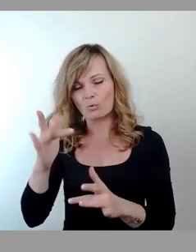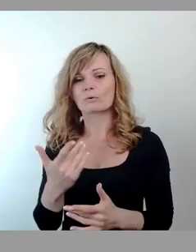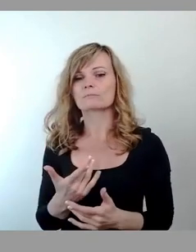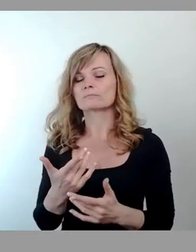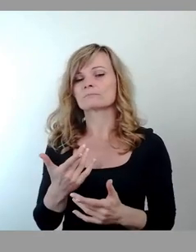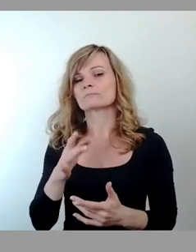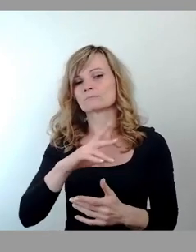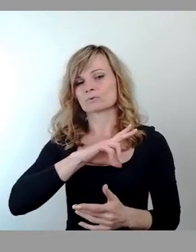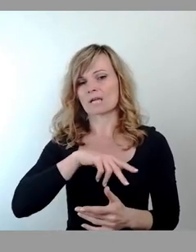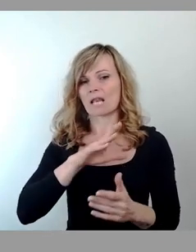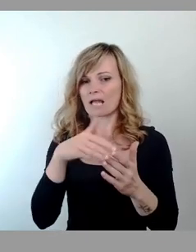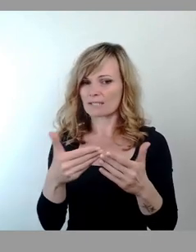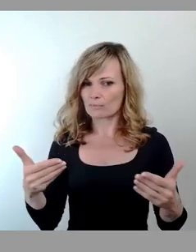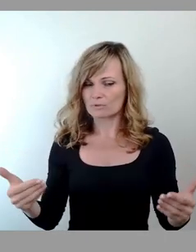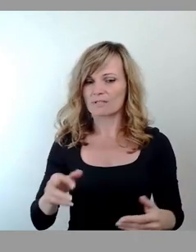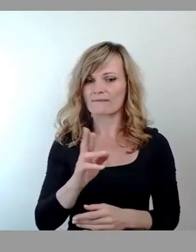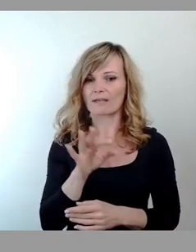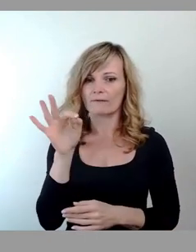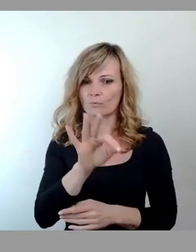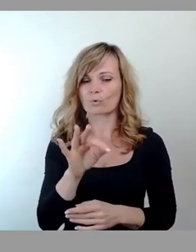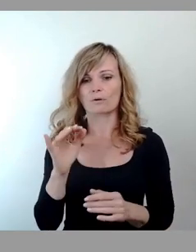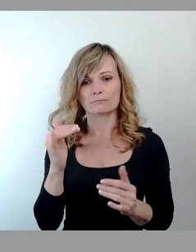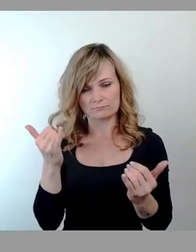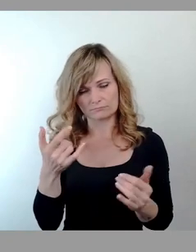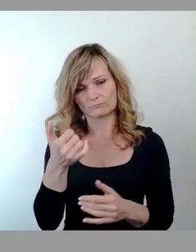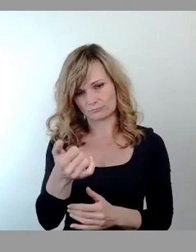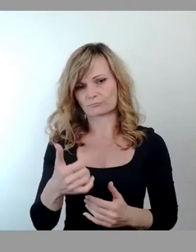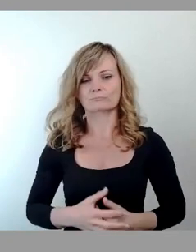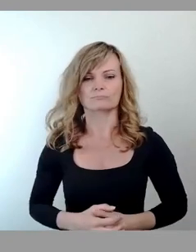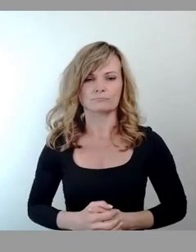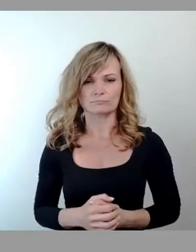hier seine Zustimmung geben kann, den bitte ich um das Stimmzeichen.